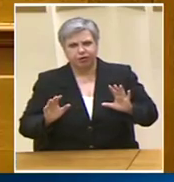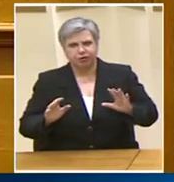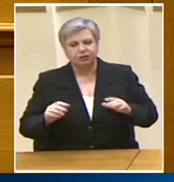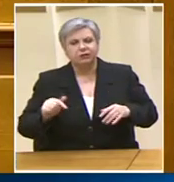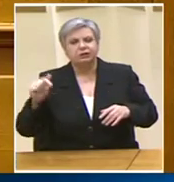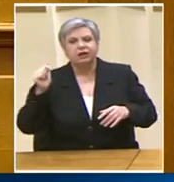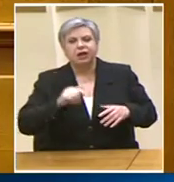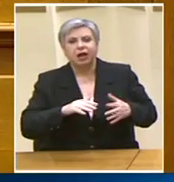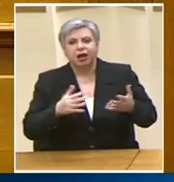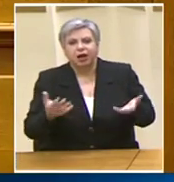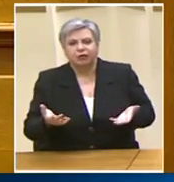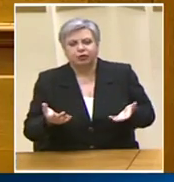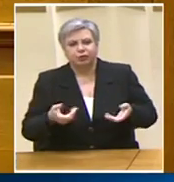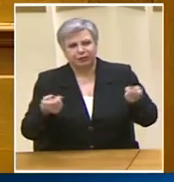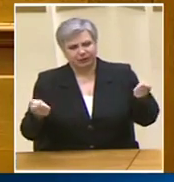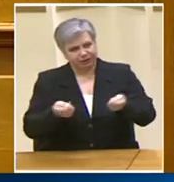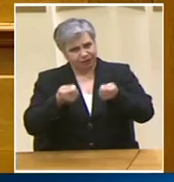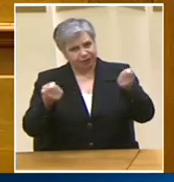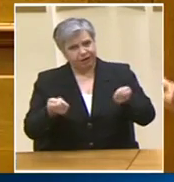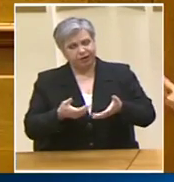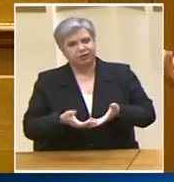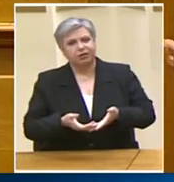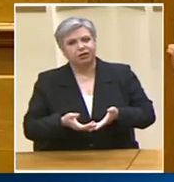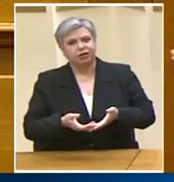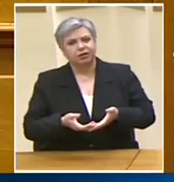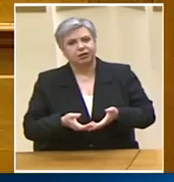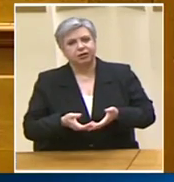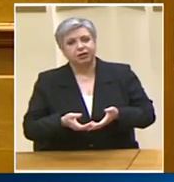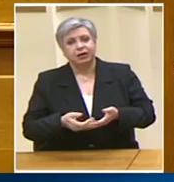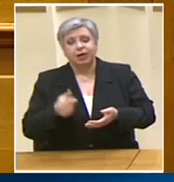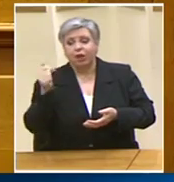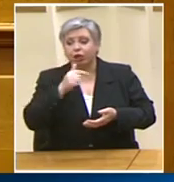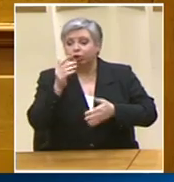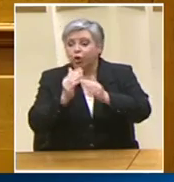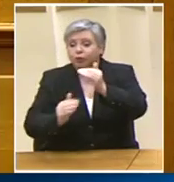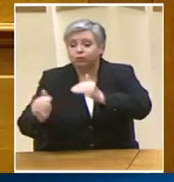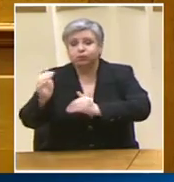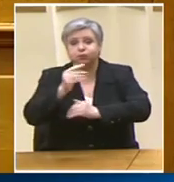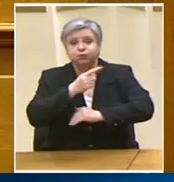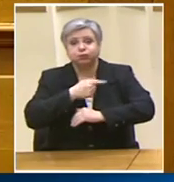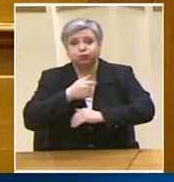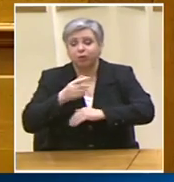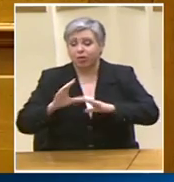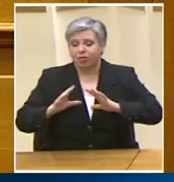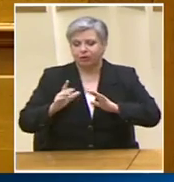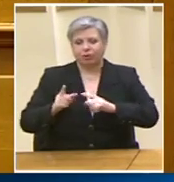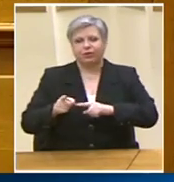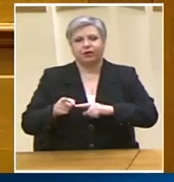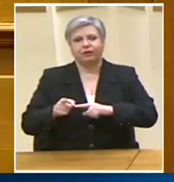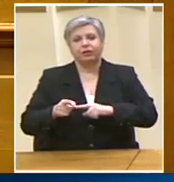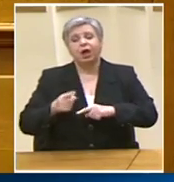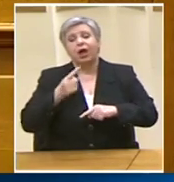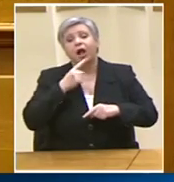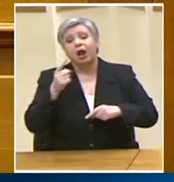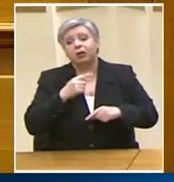θητεία τώρα που δεν είναι της αρεσκείας σας επικεφαλής οι αναδρομικές ρυθμίσεις για τα ασυμβίβαστα με